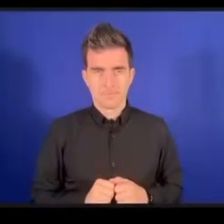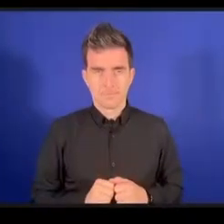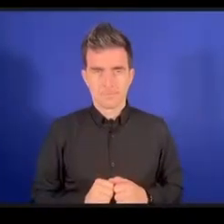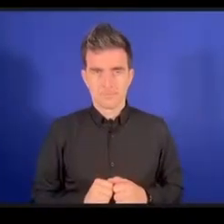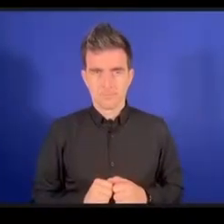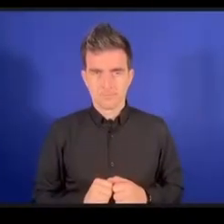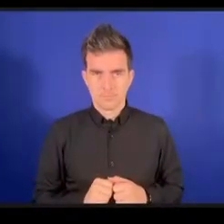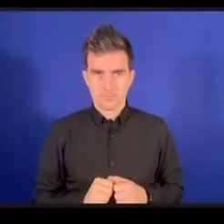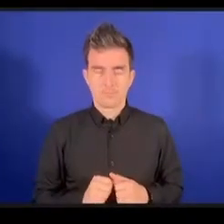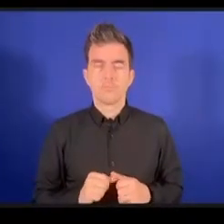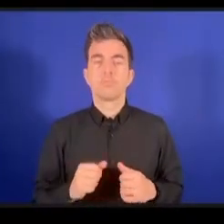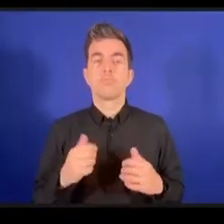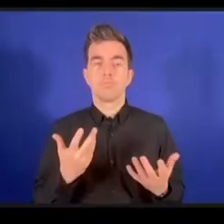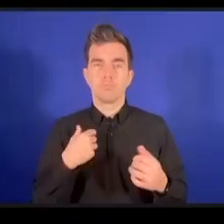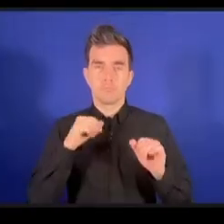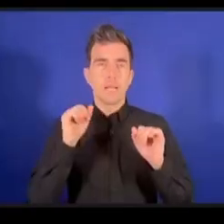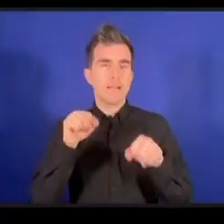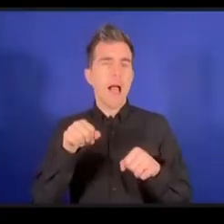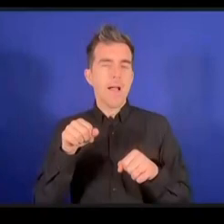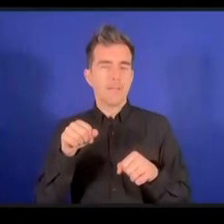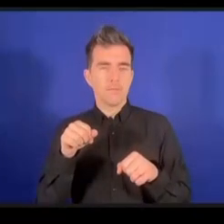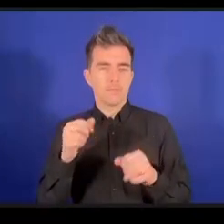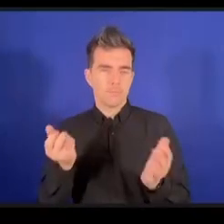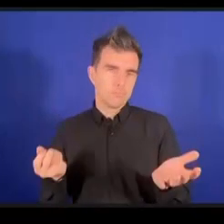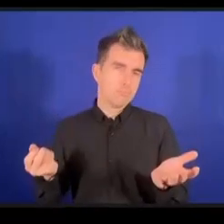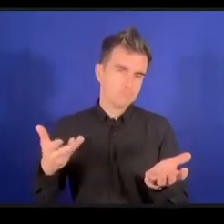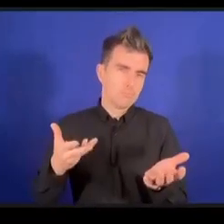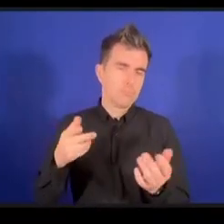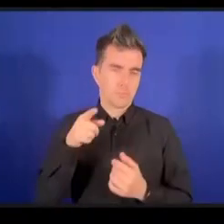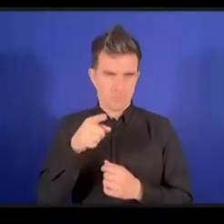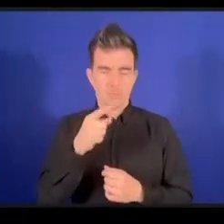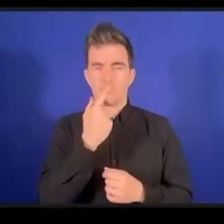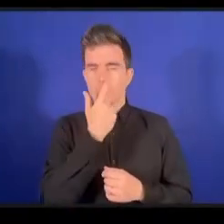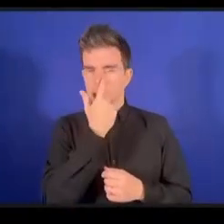يمكن أن أضيف أنه في إطار ال